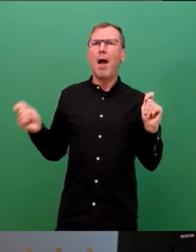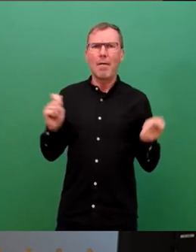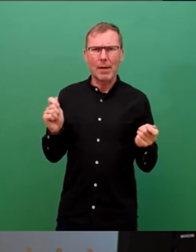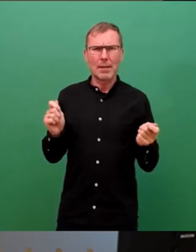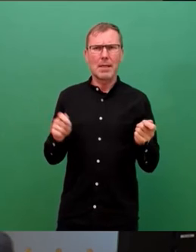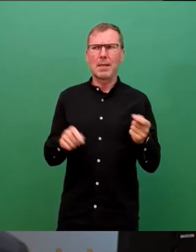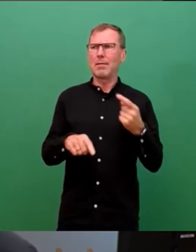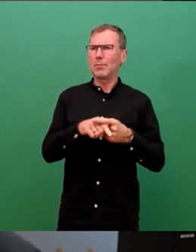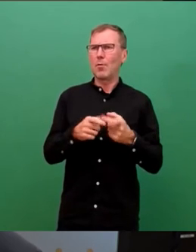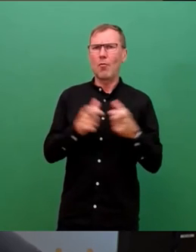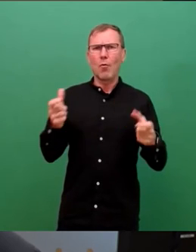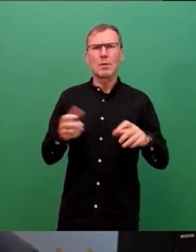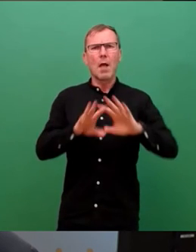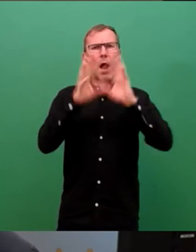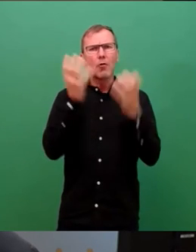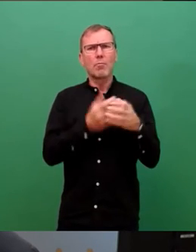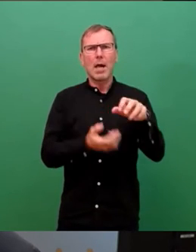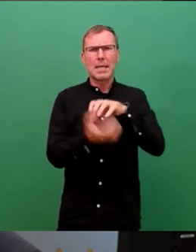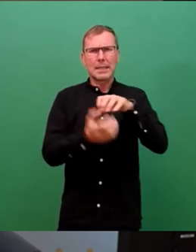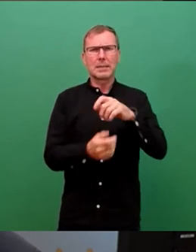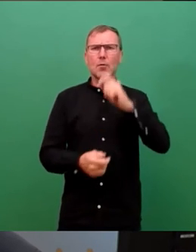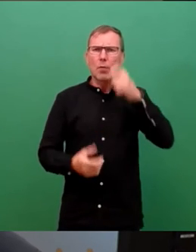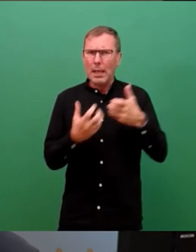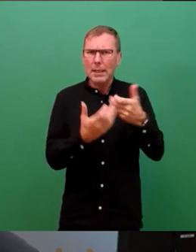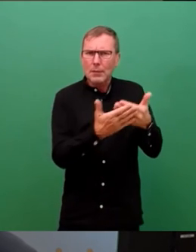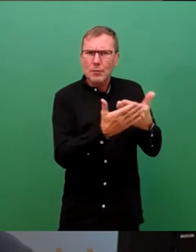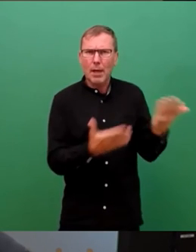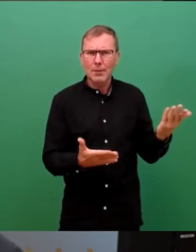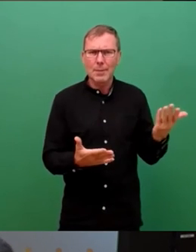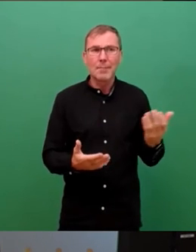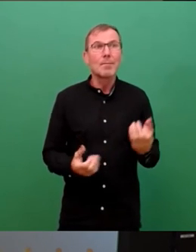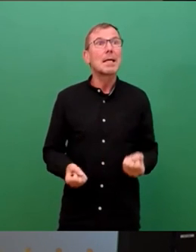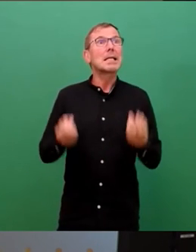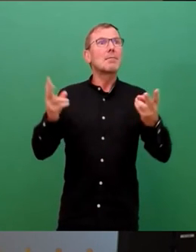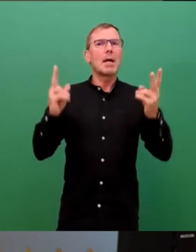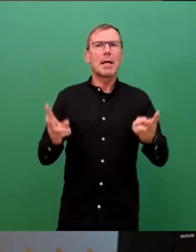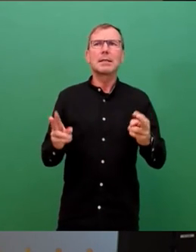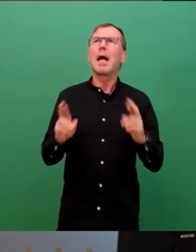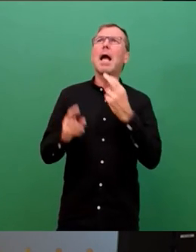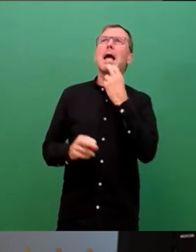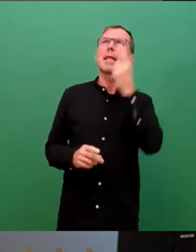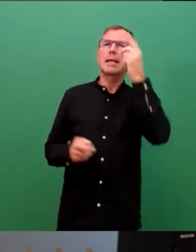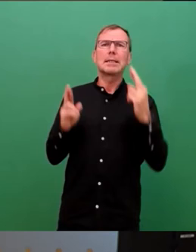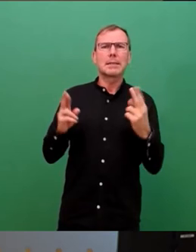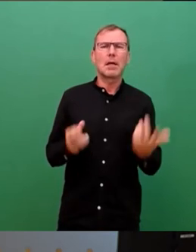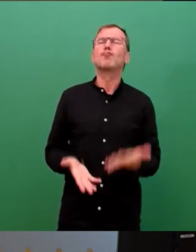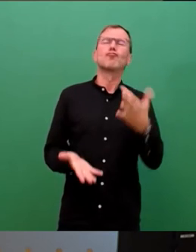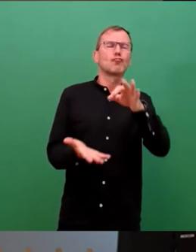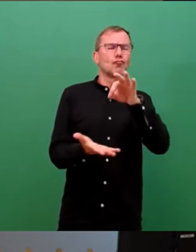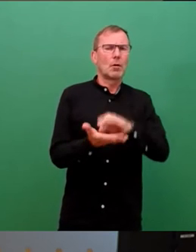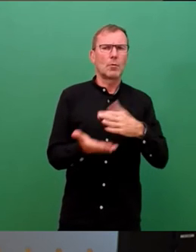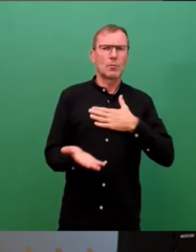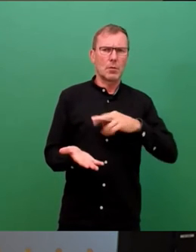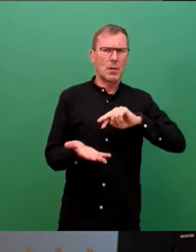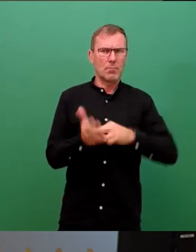globalen Krisen wie dem Ukraine-Krieg gehören Klimagerechtigkeit und Energiesicherheit zu den Schwerpunkten der politischen